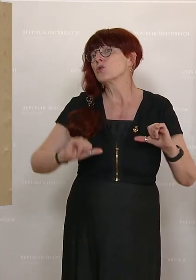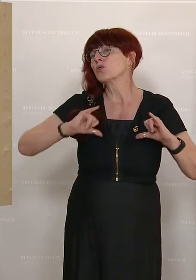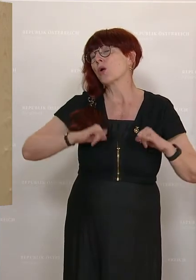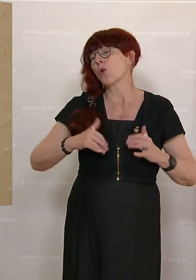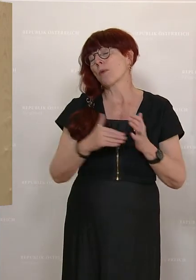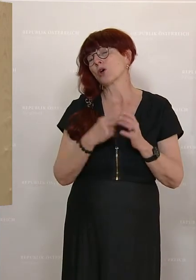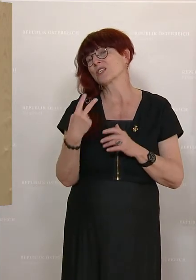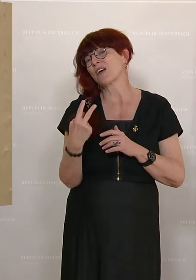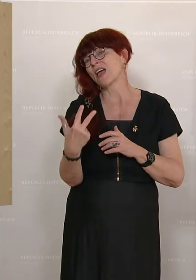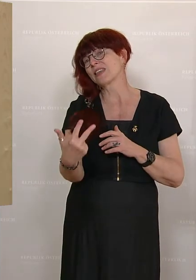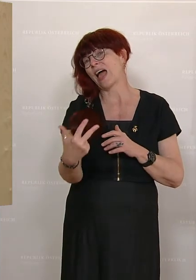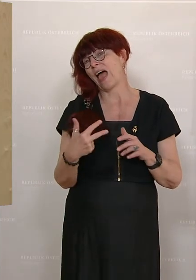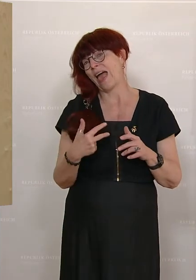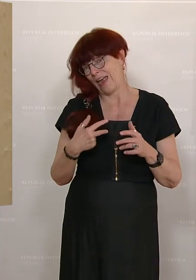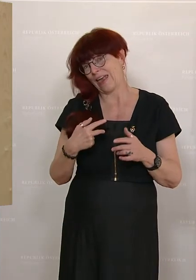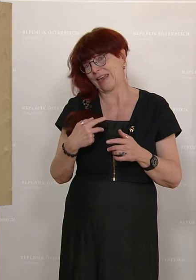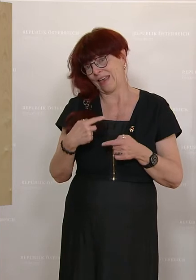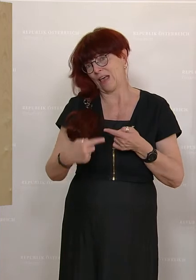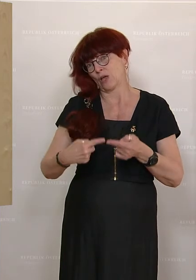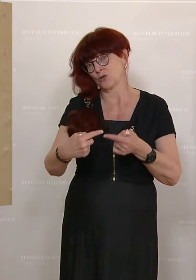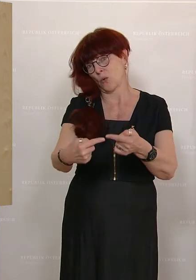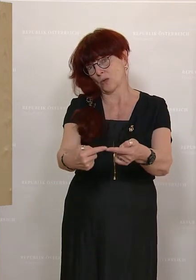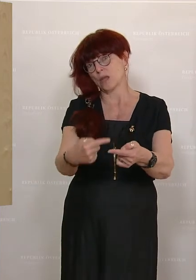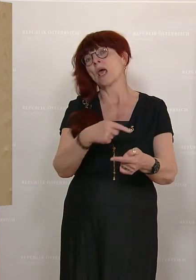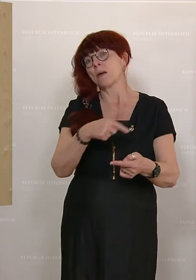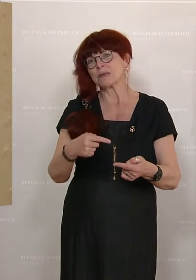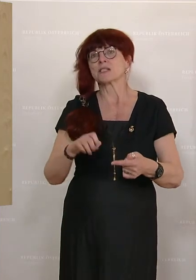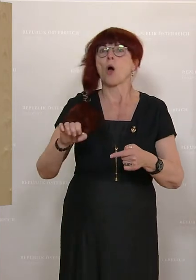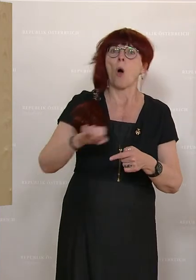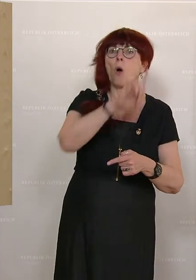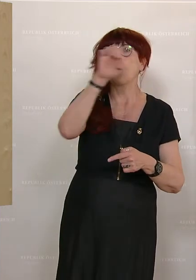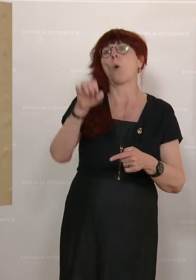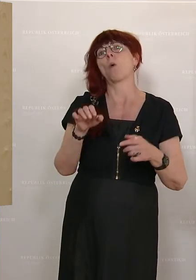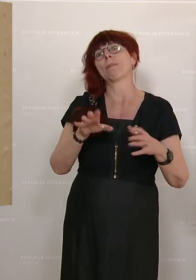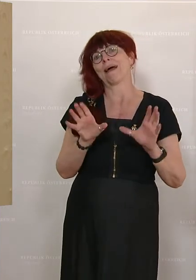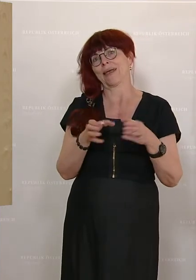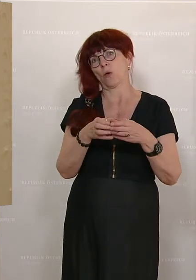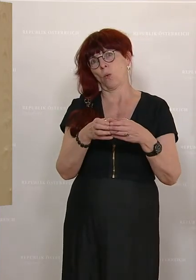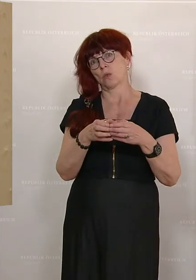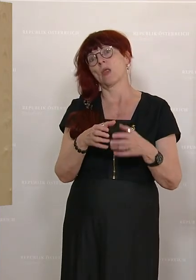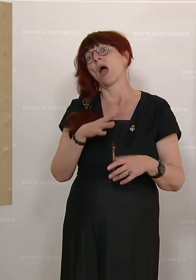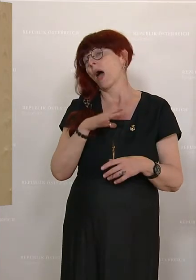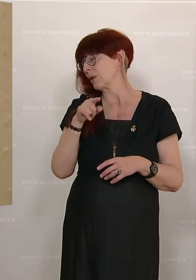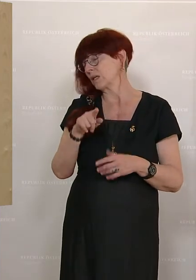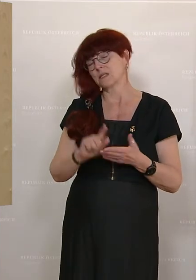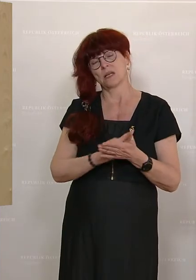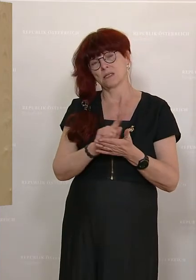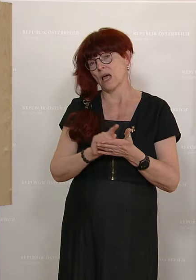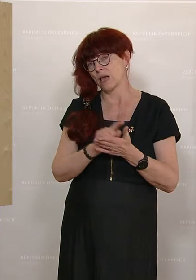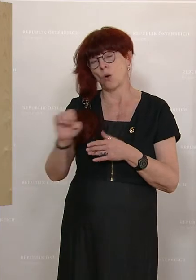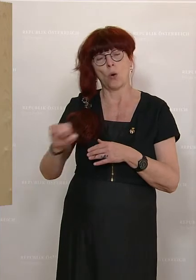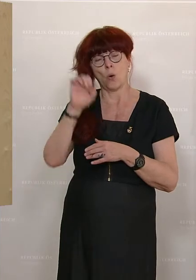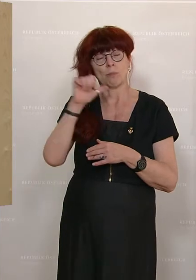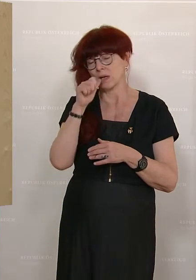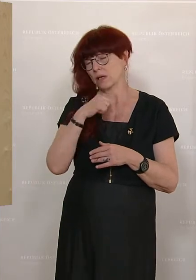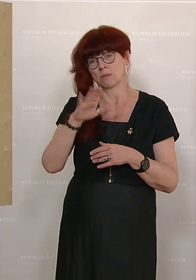Generationen gebraucht, bis man eine Europaregion wurde, bis man versucht hat, gemeinsam sich weiterzuentwickeln. Diese Zeit haben wir